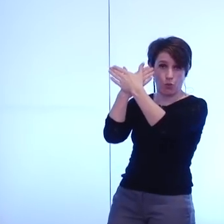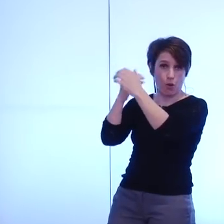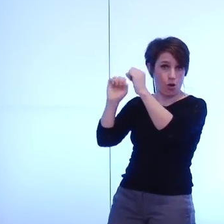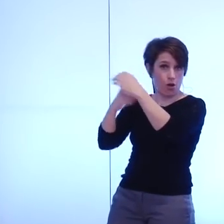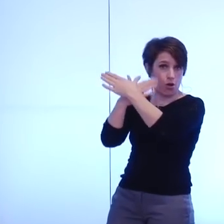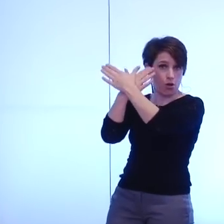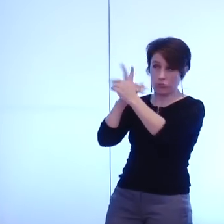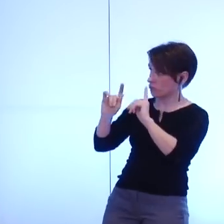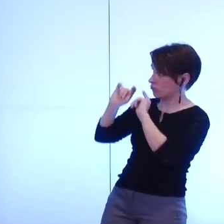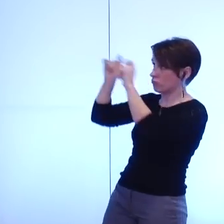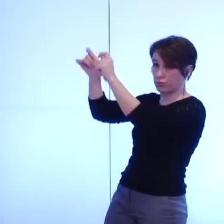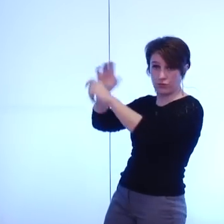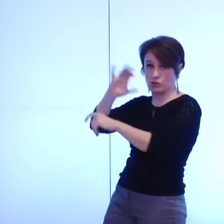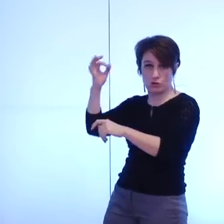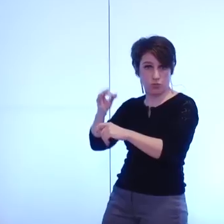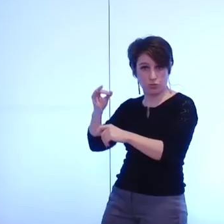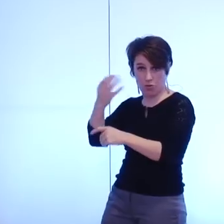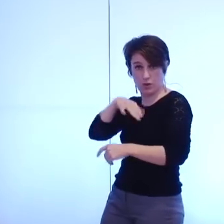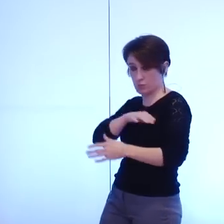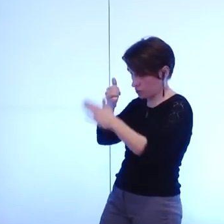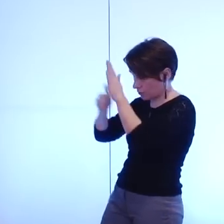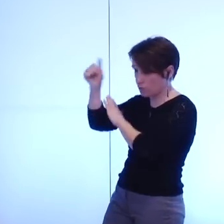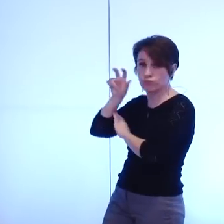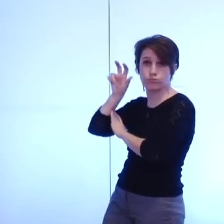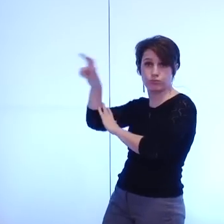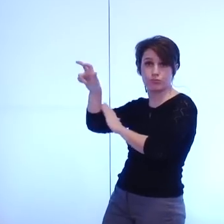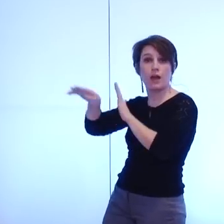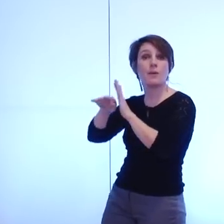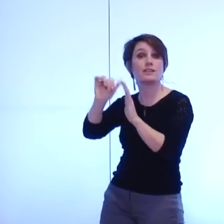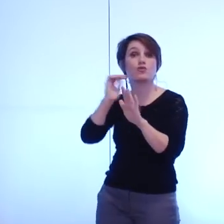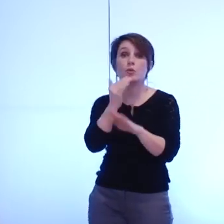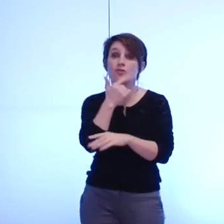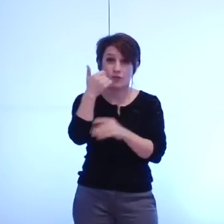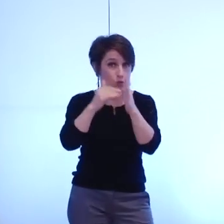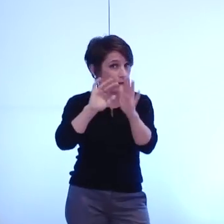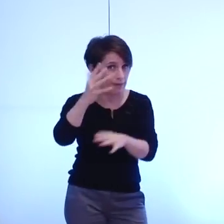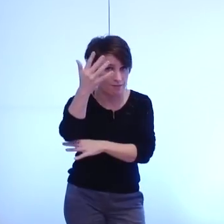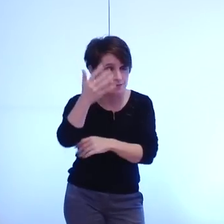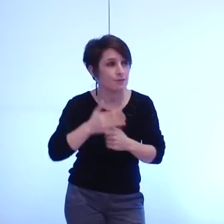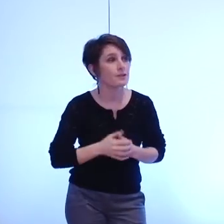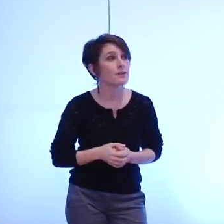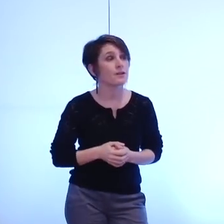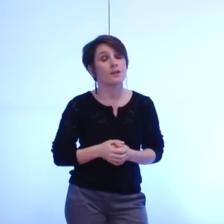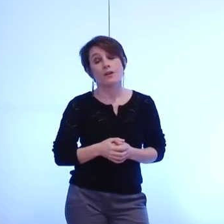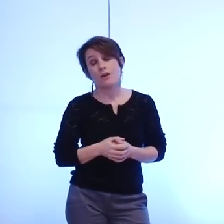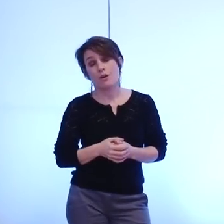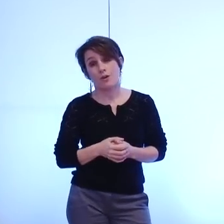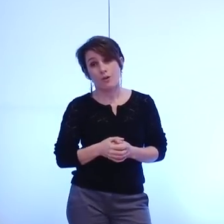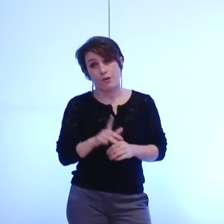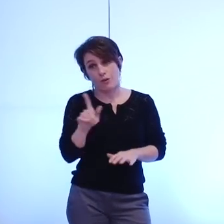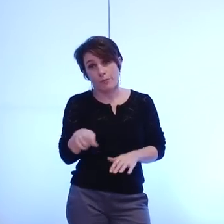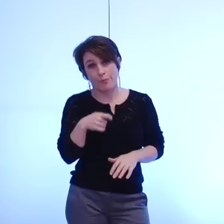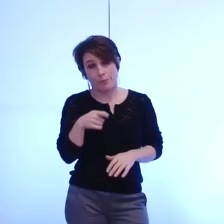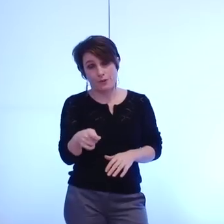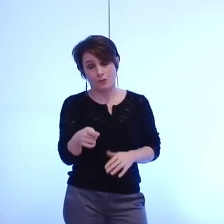place de la ville de Grenoble à compter du 1er janvier 2015 cela donnera lieu nécessairement à de nouvelles désignations par